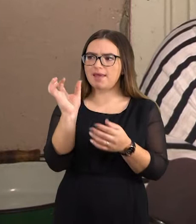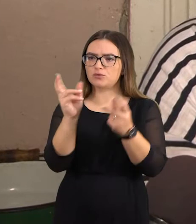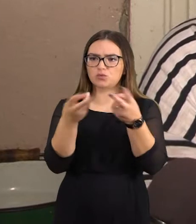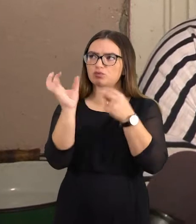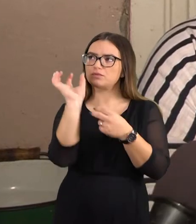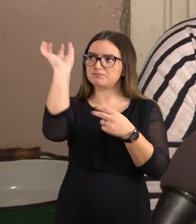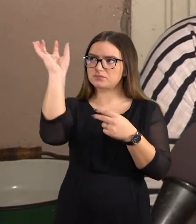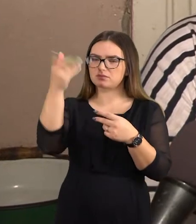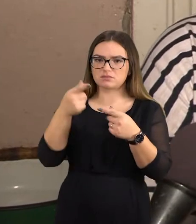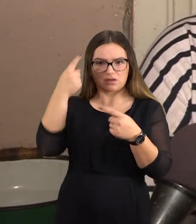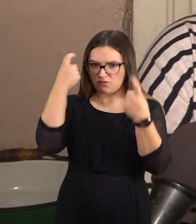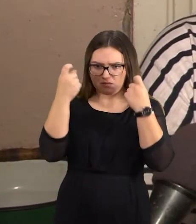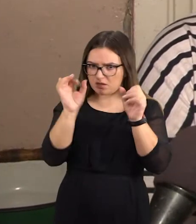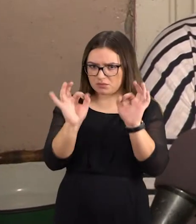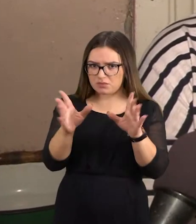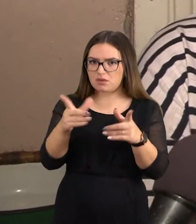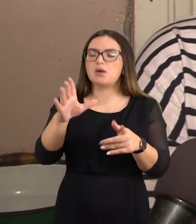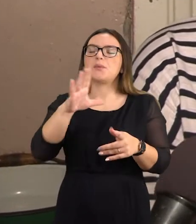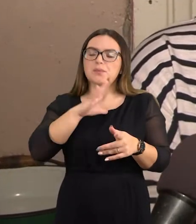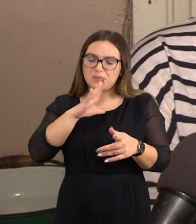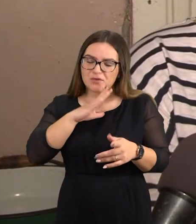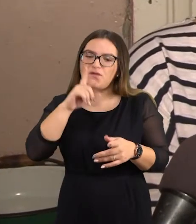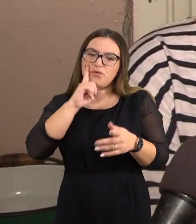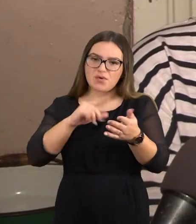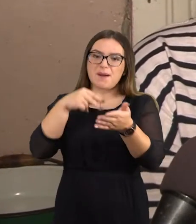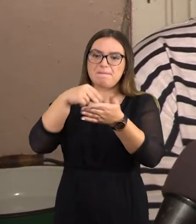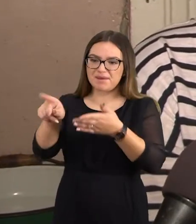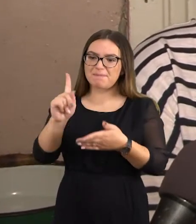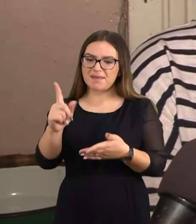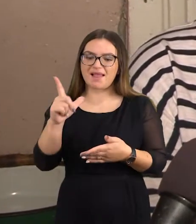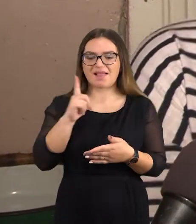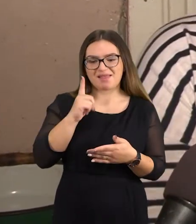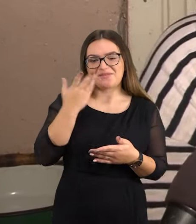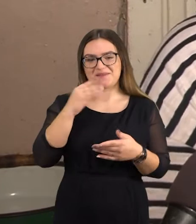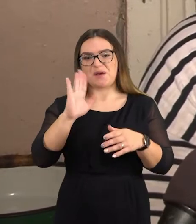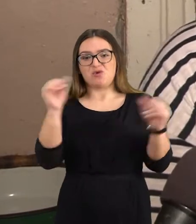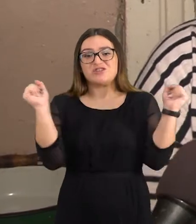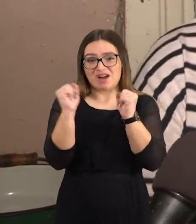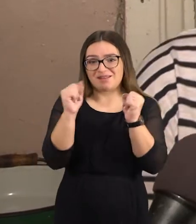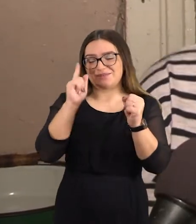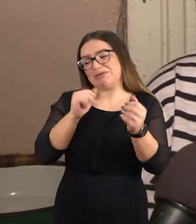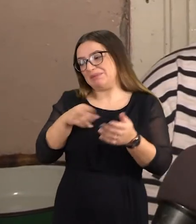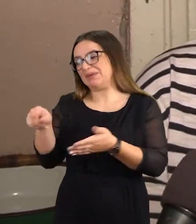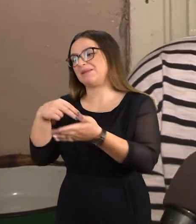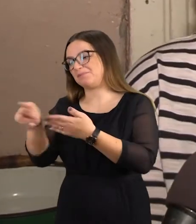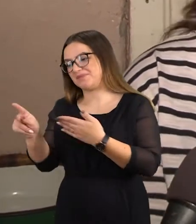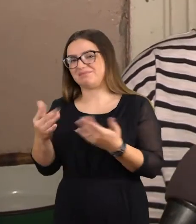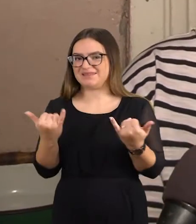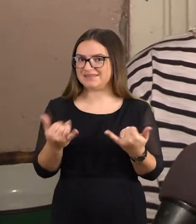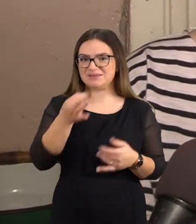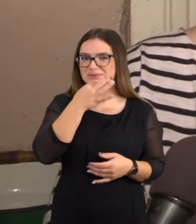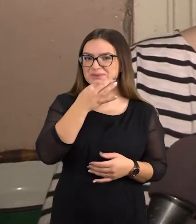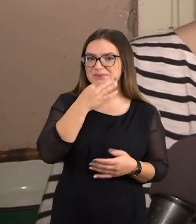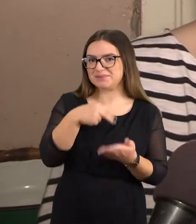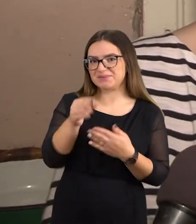pagalvoję? Buvom. Buvom. Ruošėmės pirkti, bet vis laukiam šalčių. Sako,